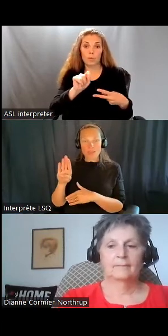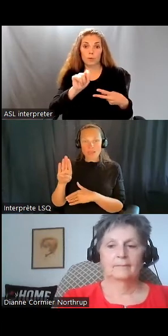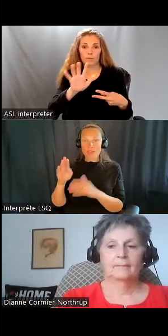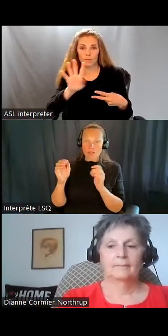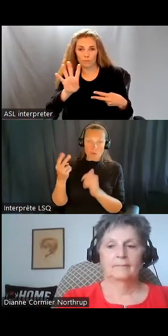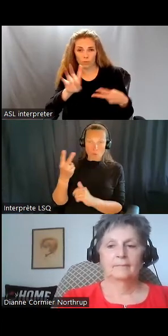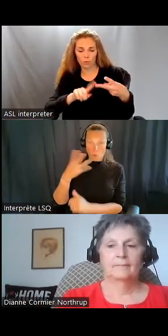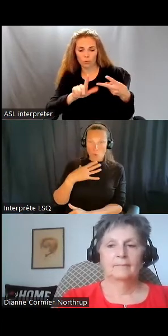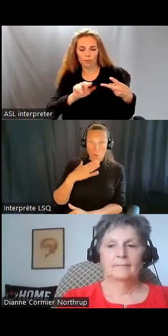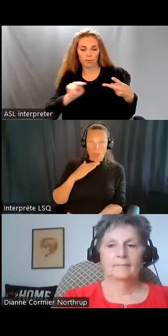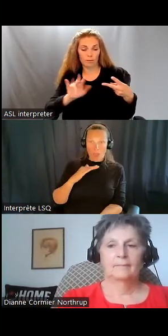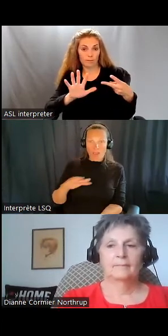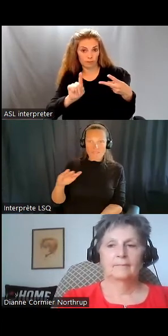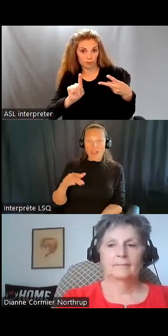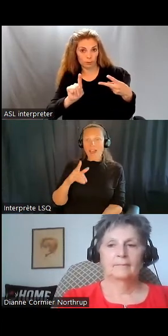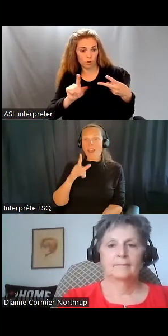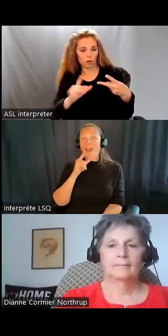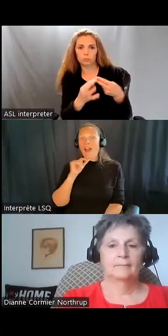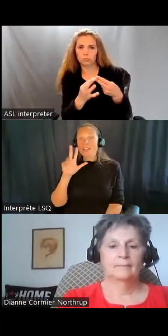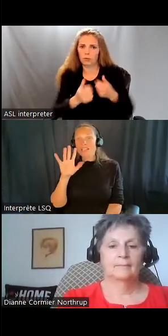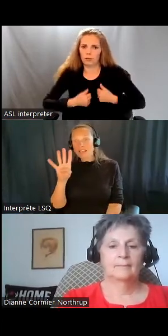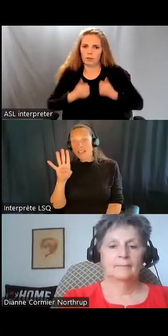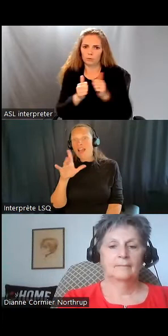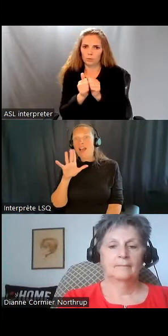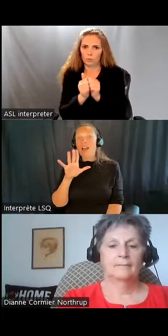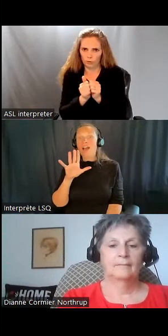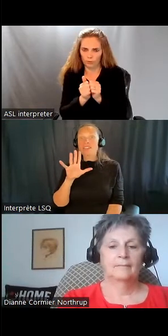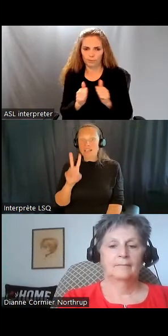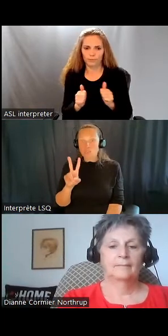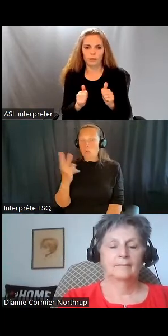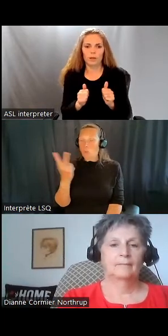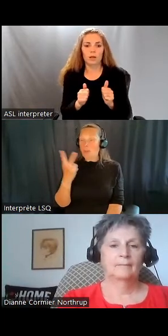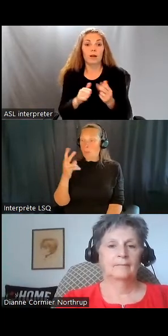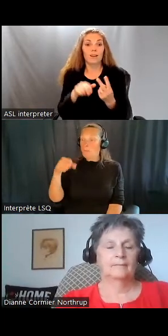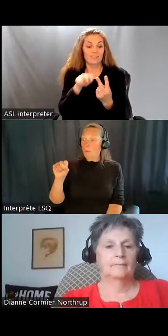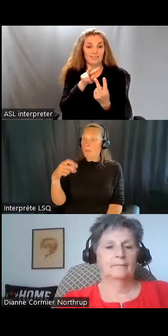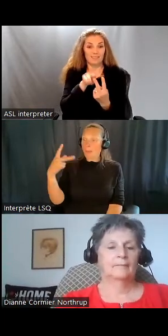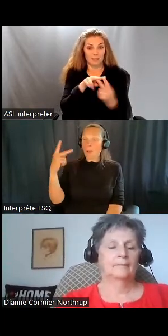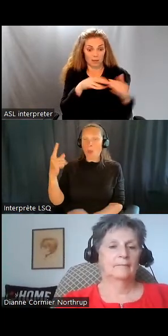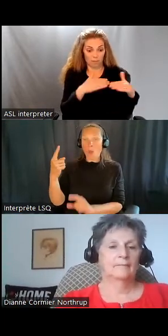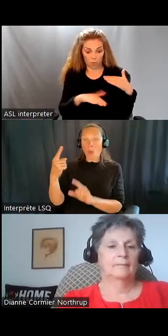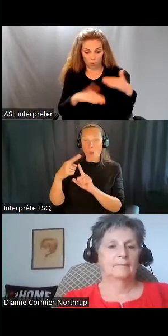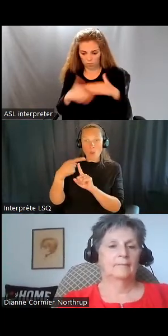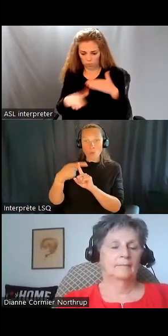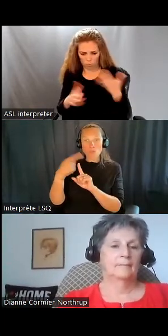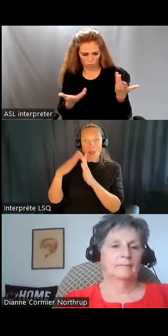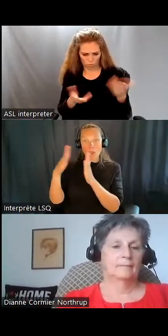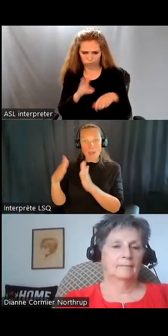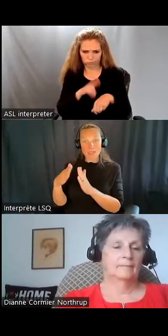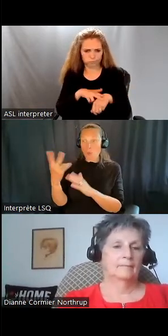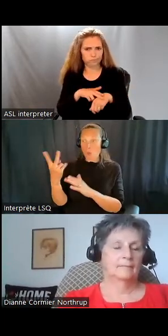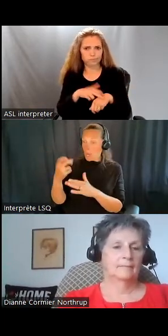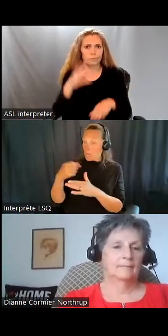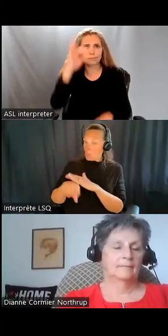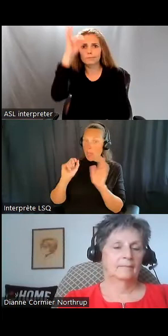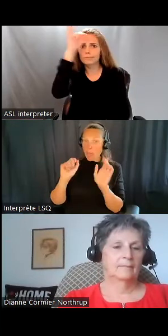54 ans, et Lynn, qui a 51 ans. Ils vivent dans leur propre maison. Rob et Lynn ont tous les deux eu une naissance normale et on